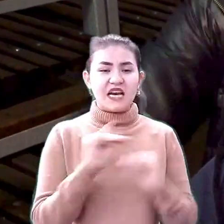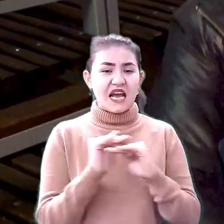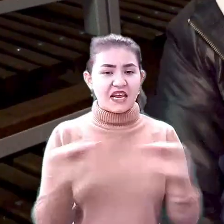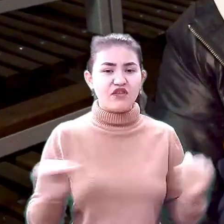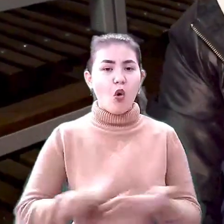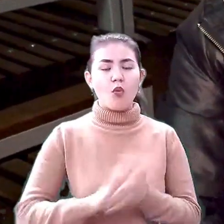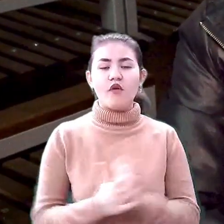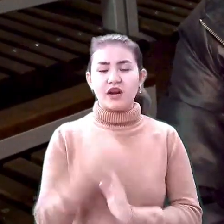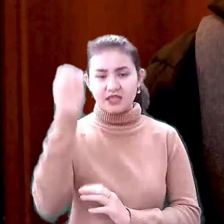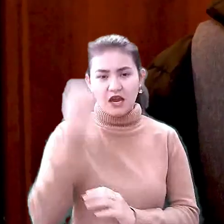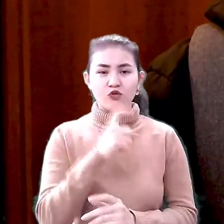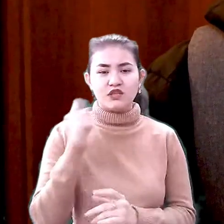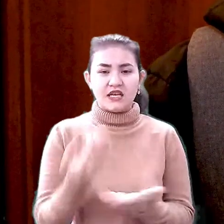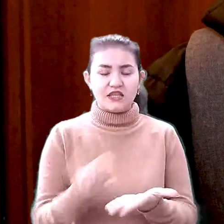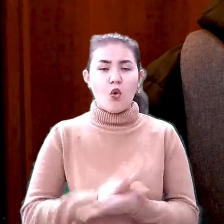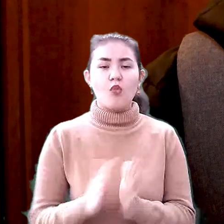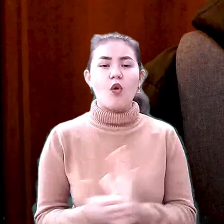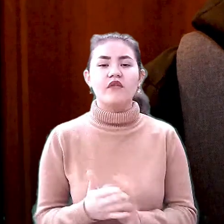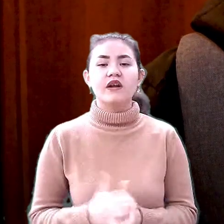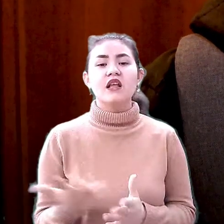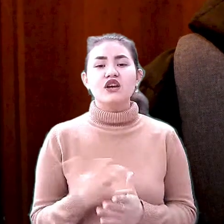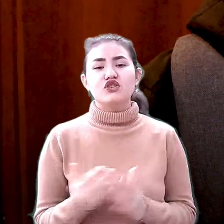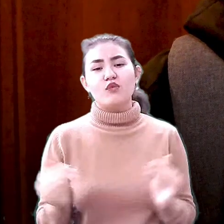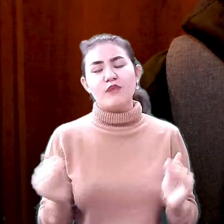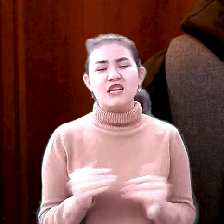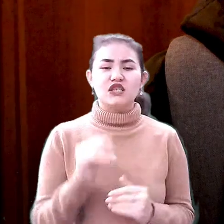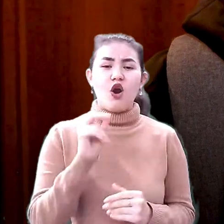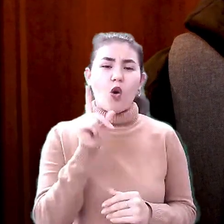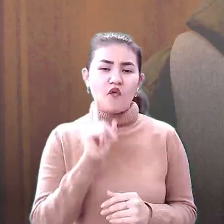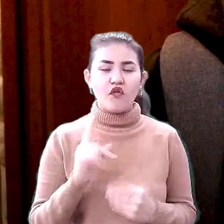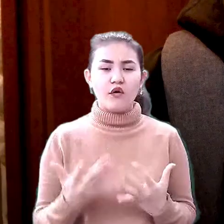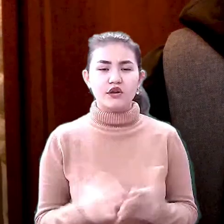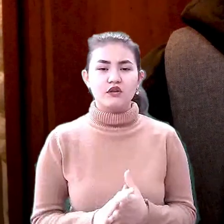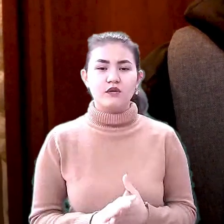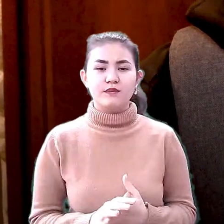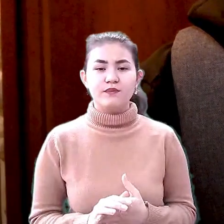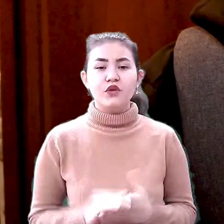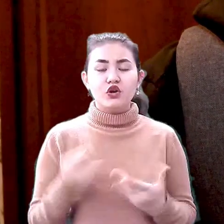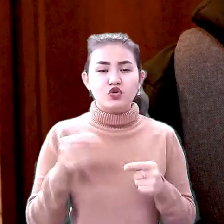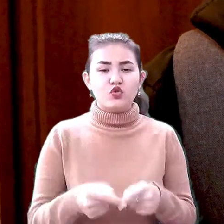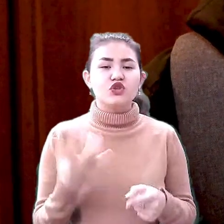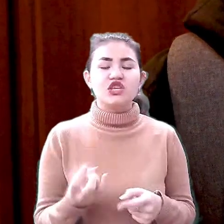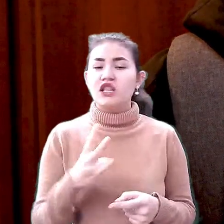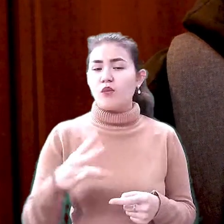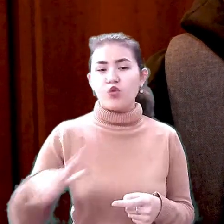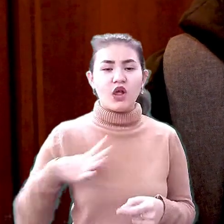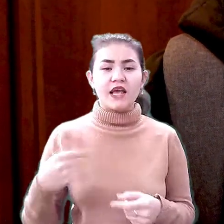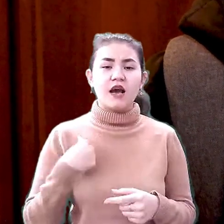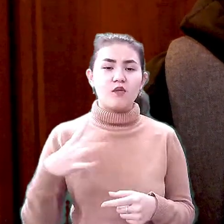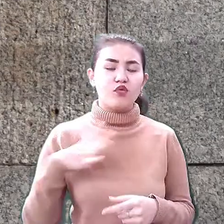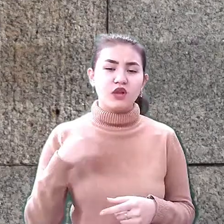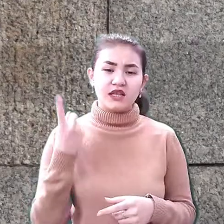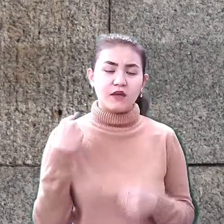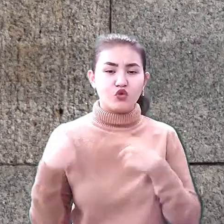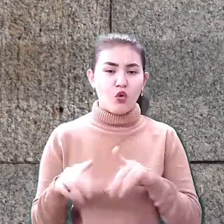Дякуємо за такі умови. Більш-менш комфортні, чисто, по крайній мірі, акуратно. Тут ще не була. А я була в підвалі нашого